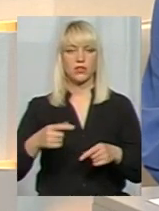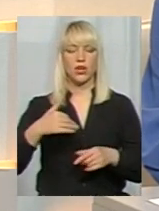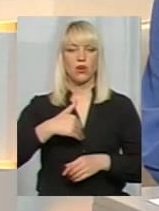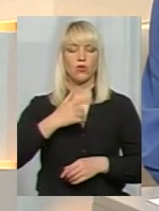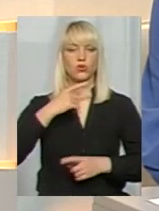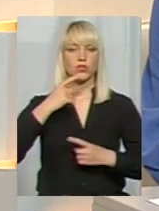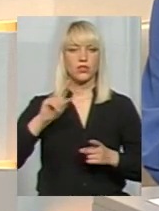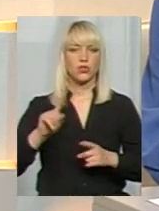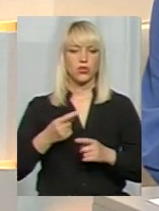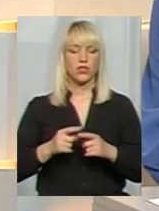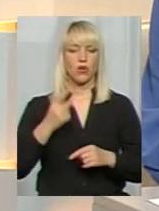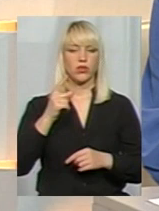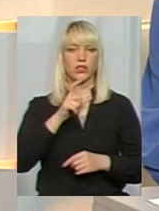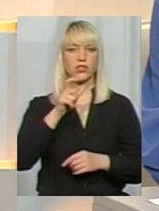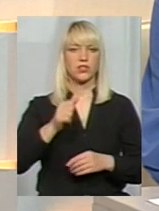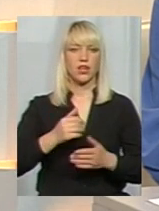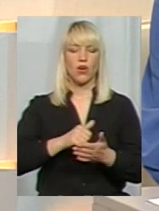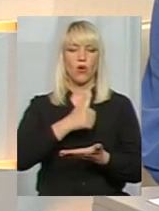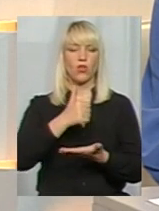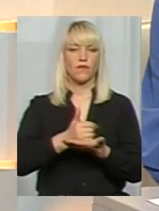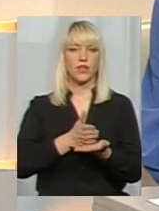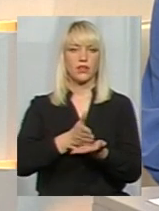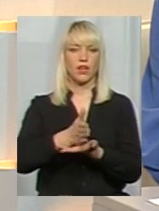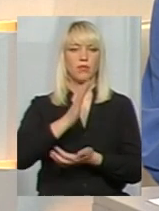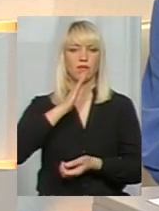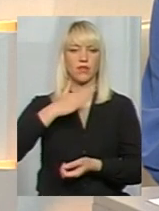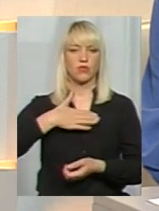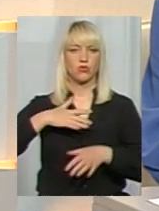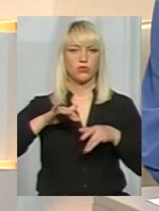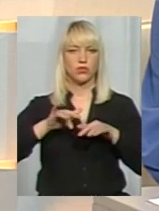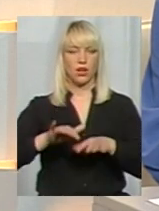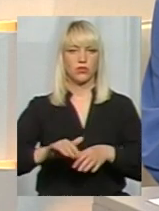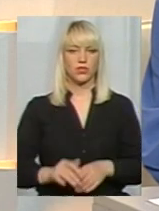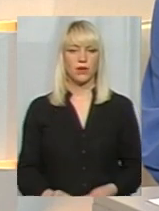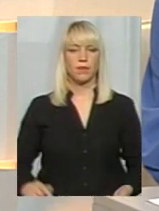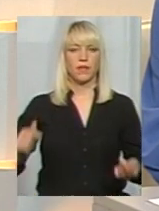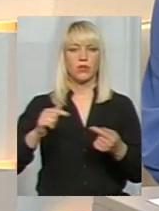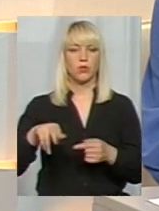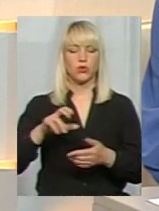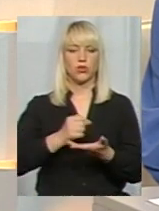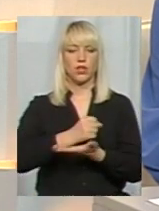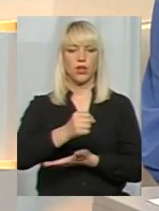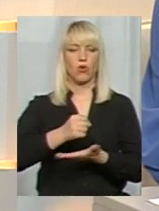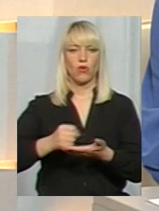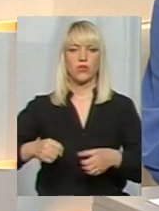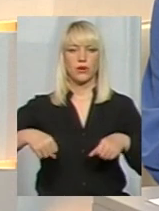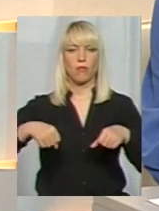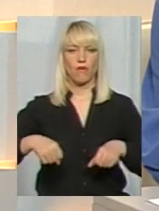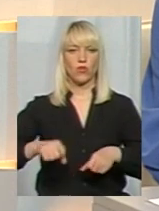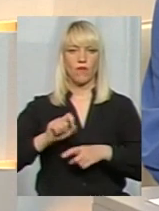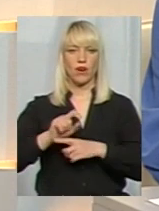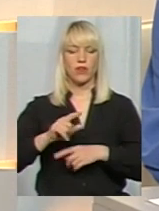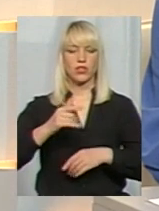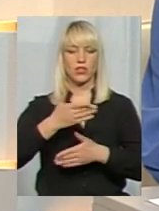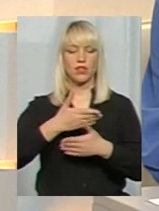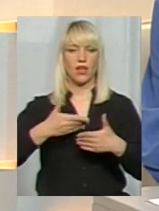зазначити, що це один із головних напрямків нашої діяльності. Відповідно до делегованих повноважень, нам якраз